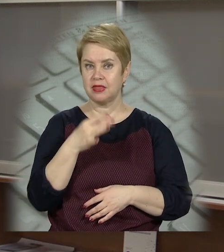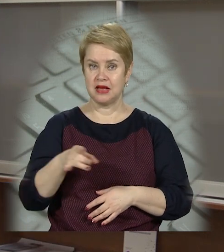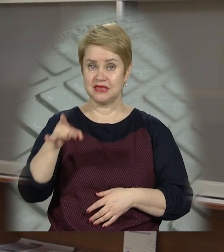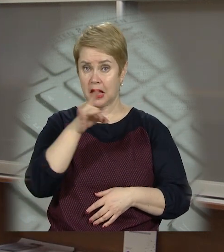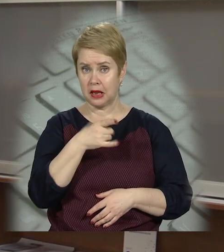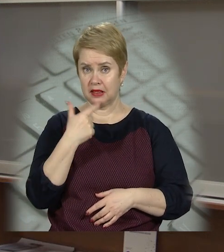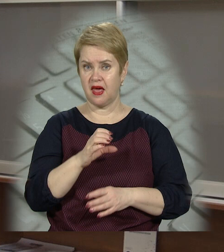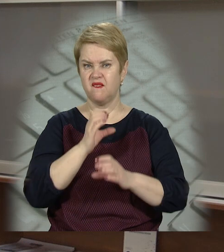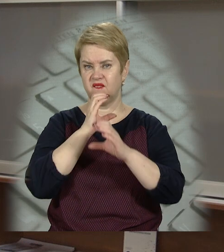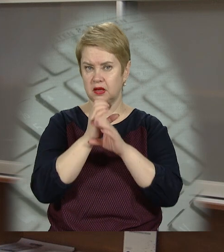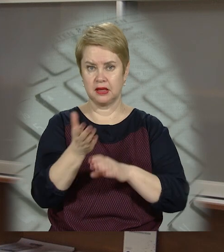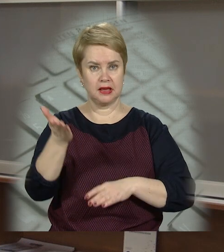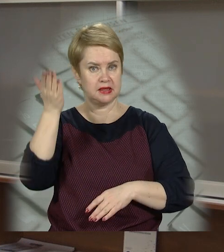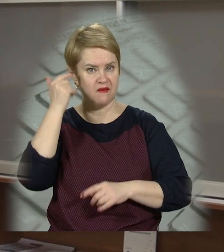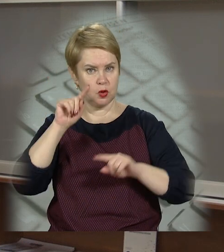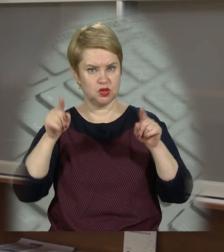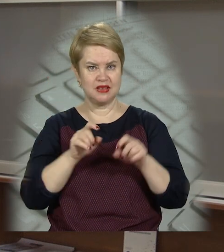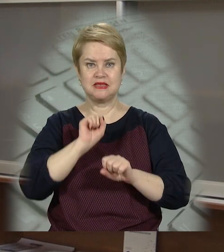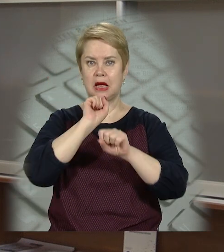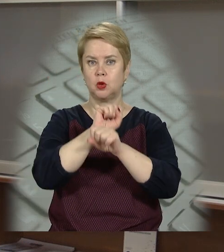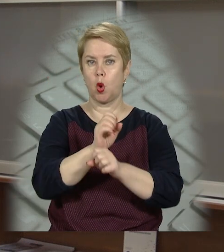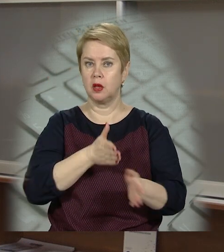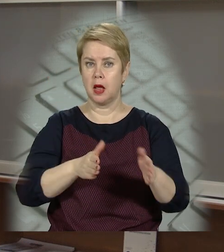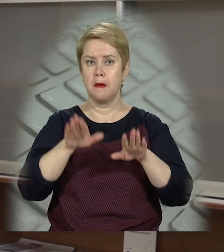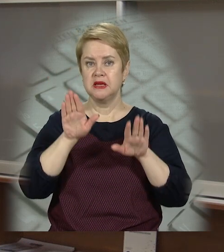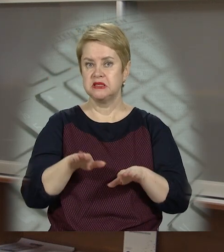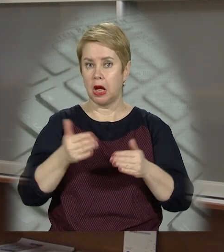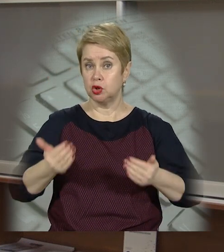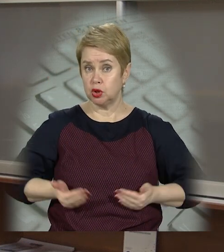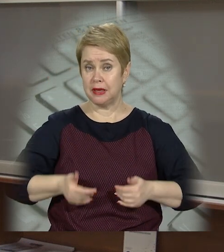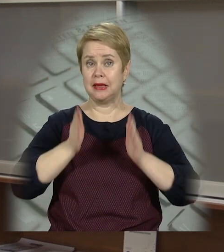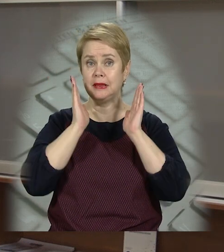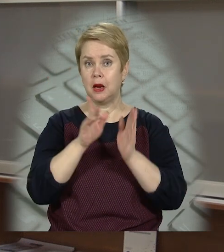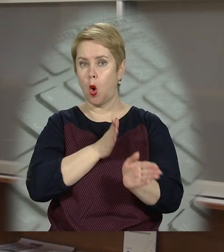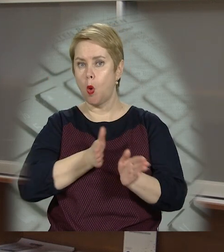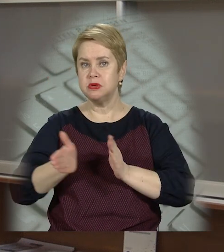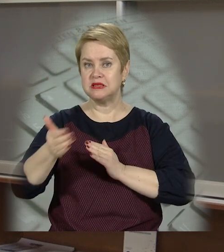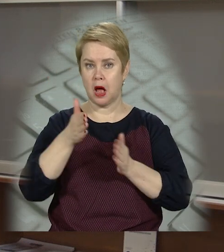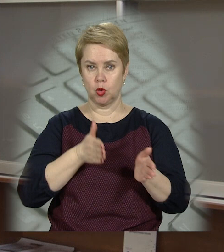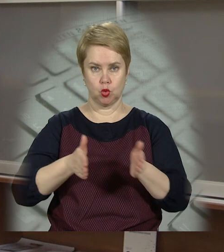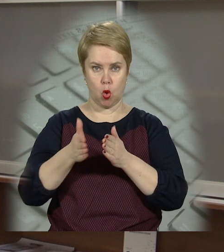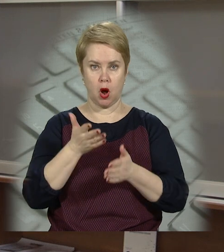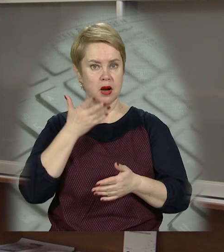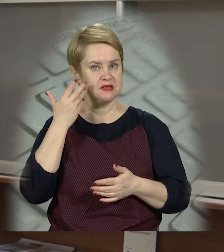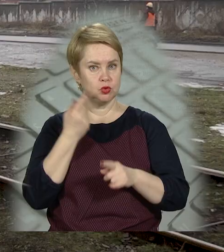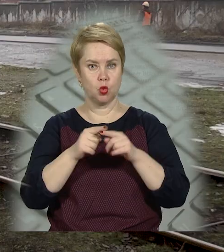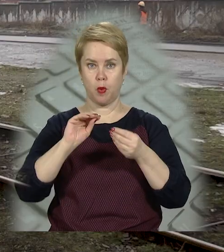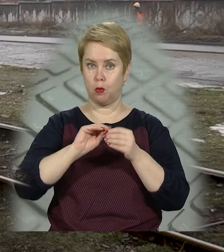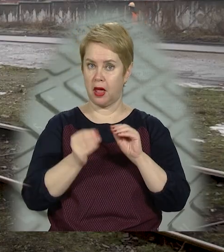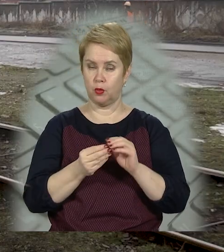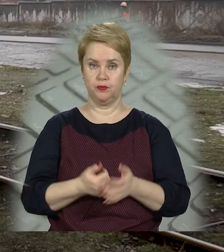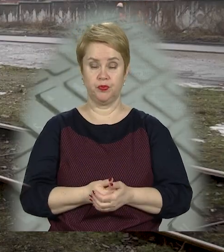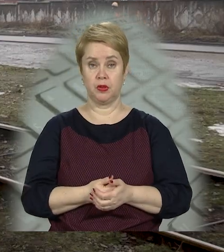району, де вантажівки давно вже створили затори на дорогах місцевих. І тільки об'їзна дорога розвантажить цю проблему.